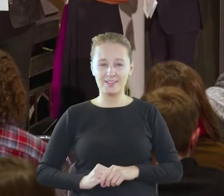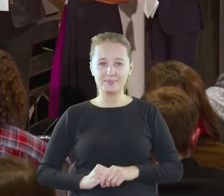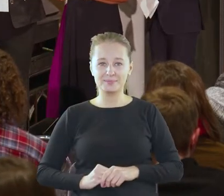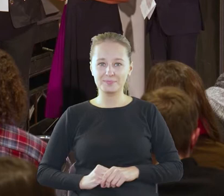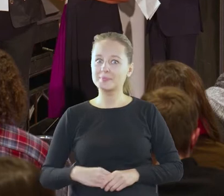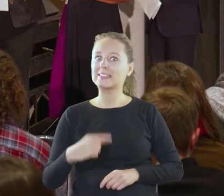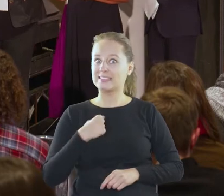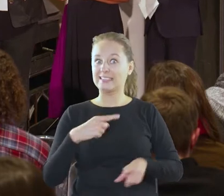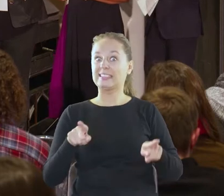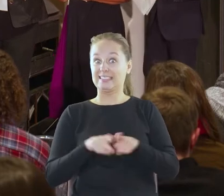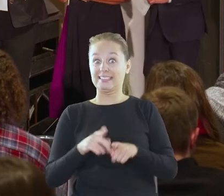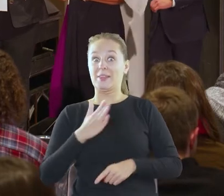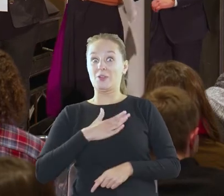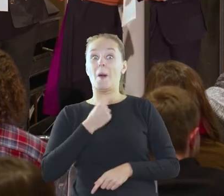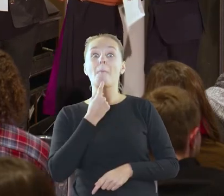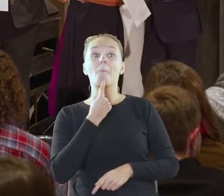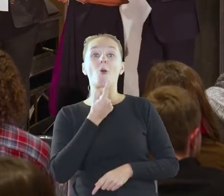Ja też mam brodę.